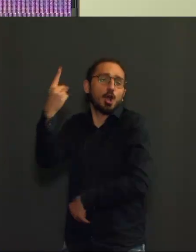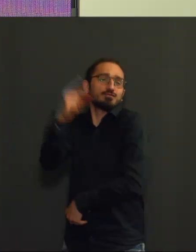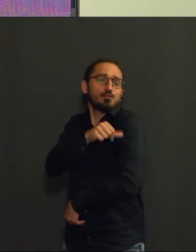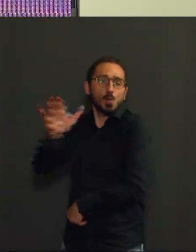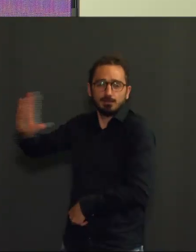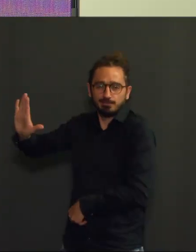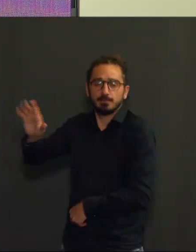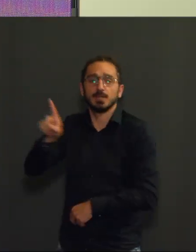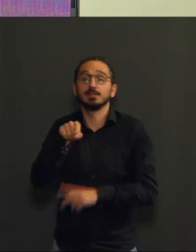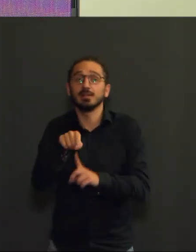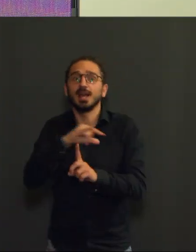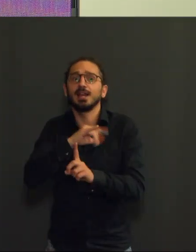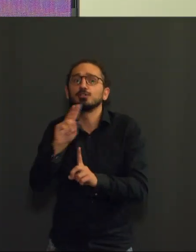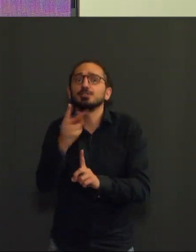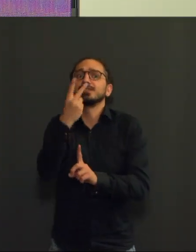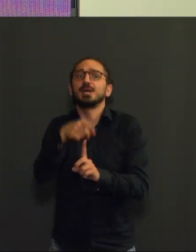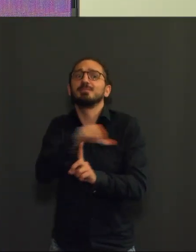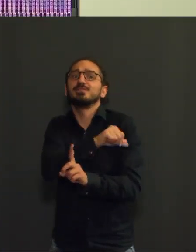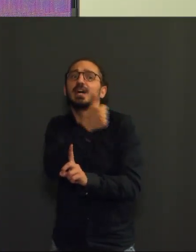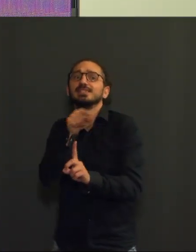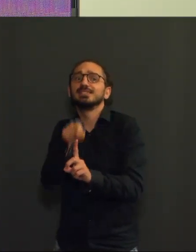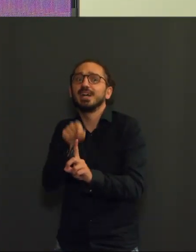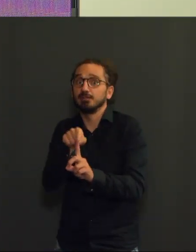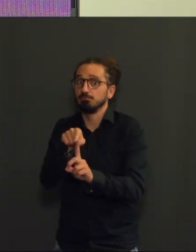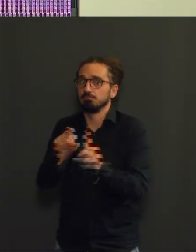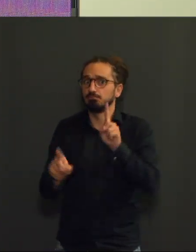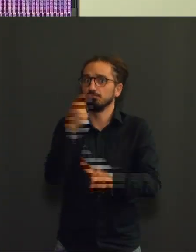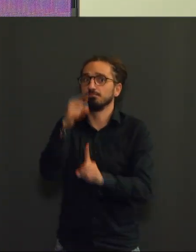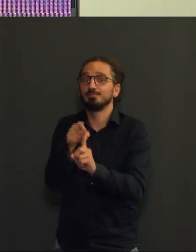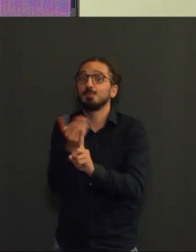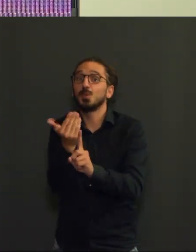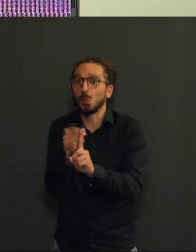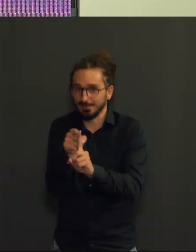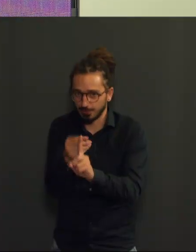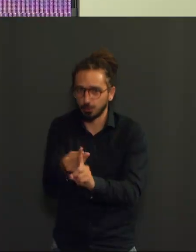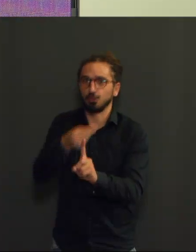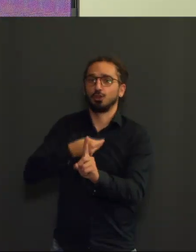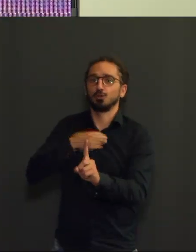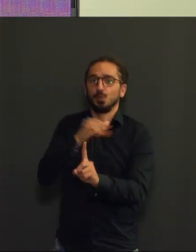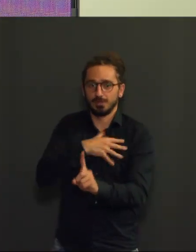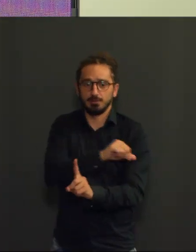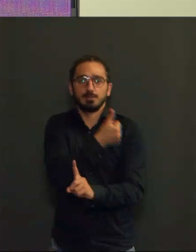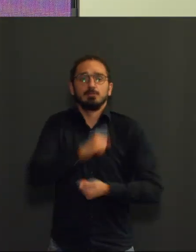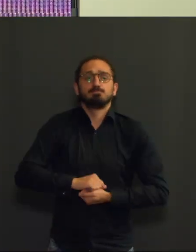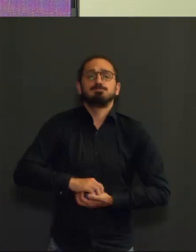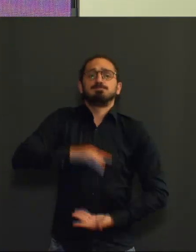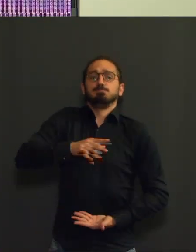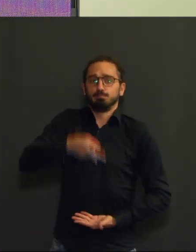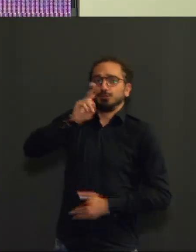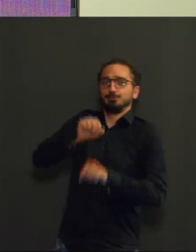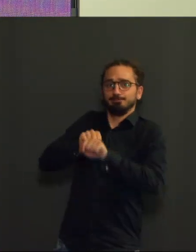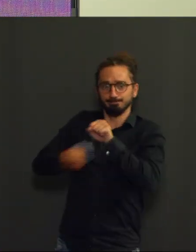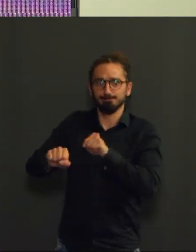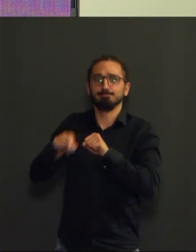apporte ce surcroît de protection, non seulement vis-à-vis des infections sévères, mais aussi vis-à-vis des infections plus modérées.